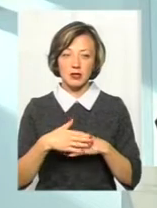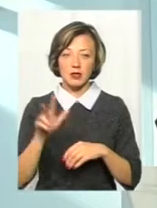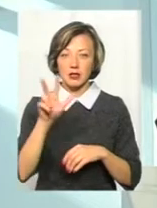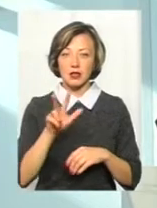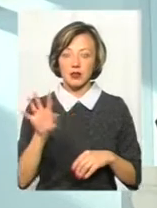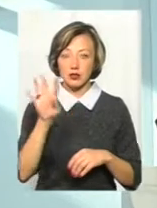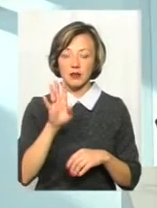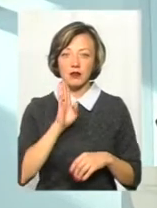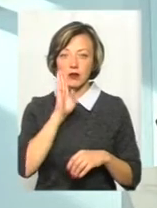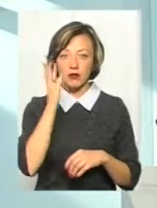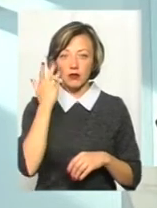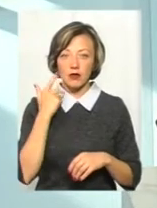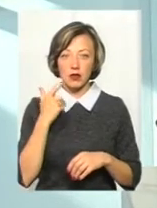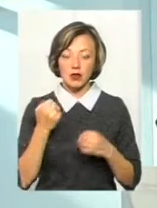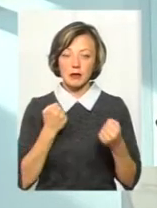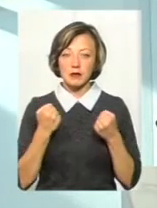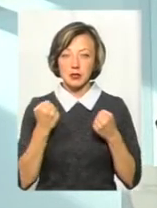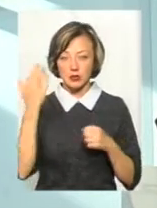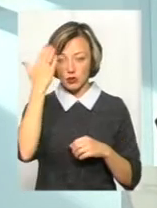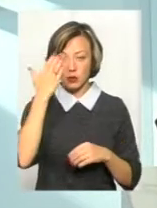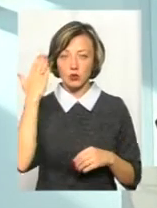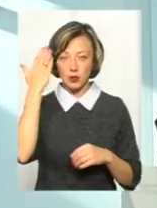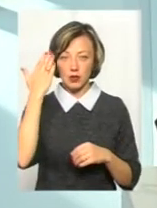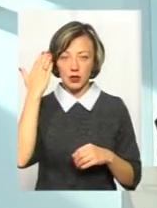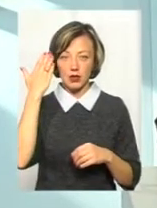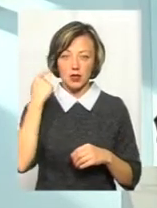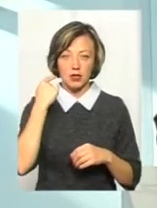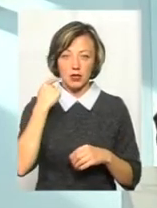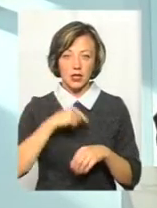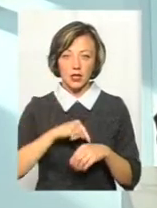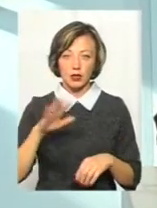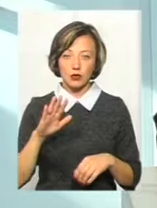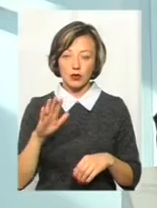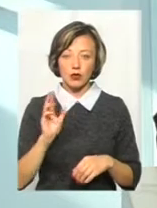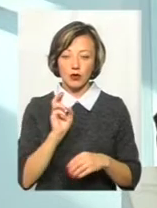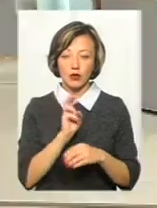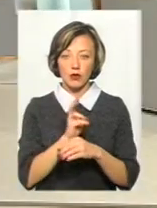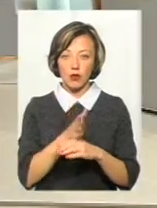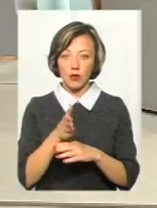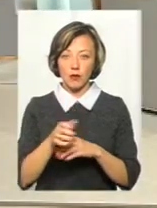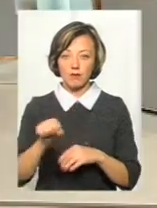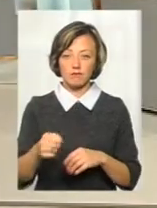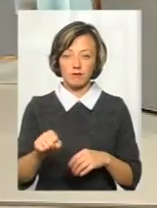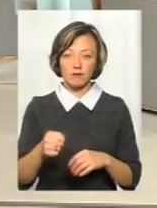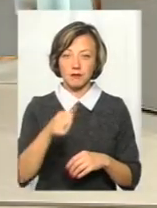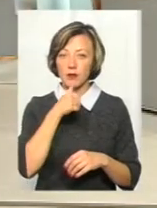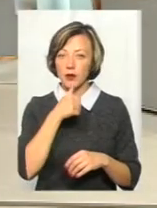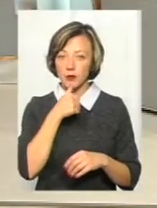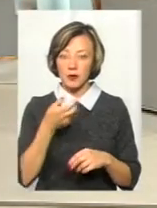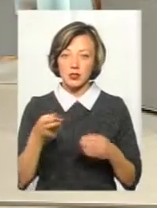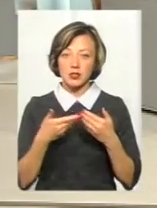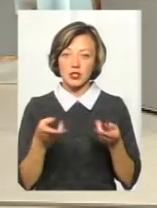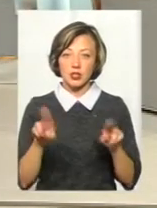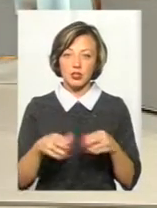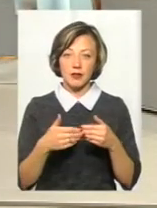-четверта година ранку, коли в людей наймісніший сон, не чують, ходять і пробують, де залишили